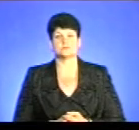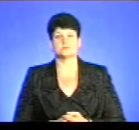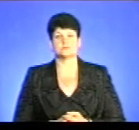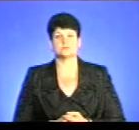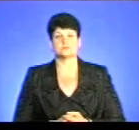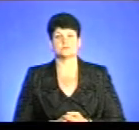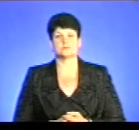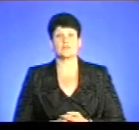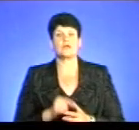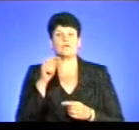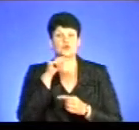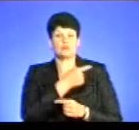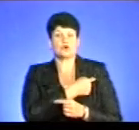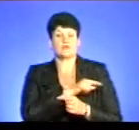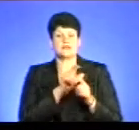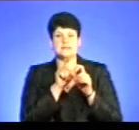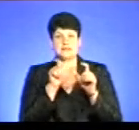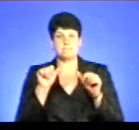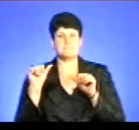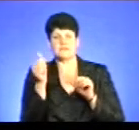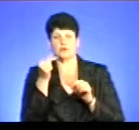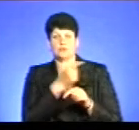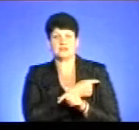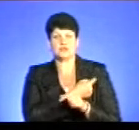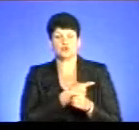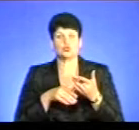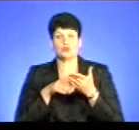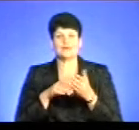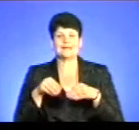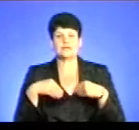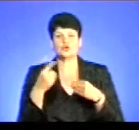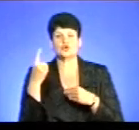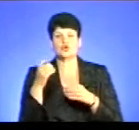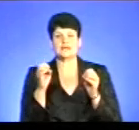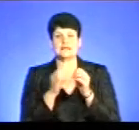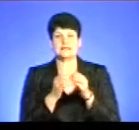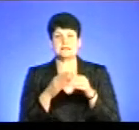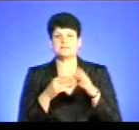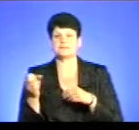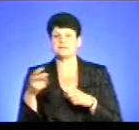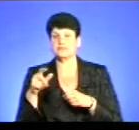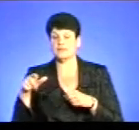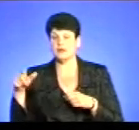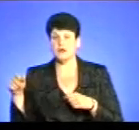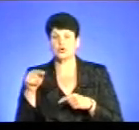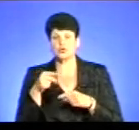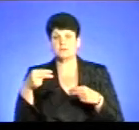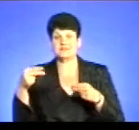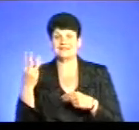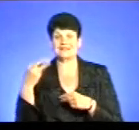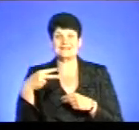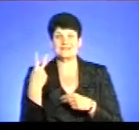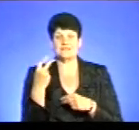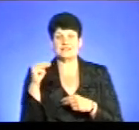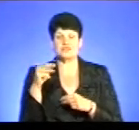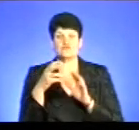В цьому лікувальному закладі первинну медичну допомогу надають 110 фахівців. На сьогодні тут підписали 32 тисячі